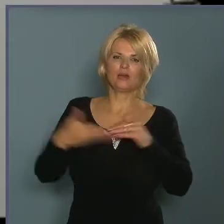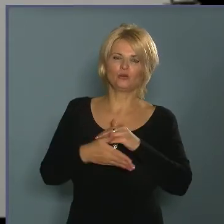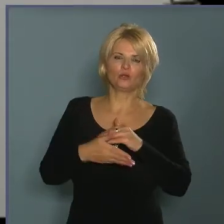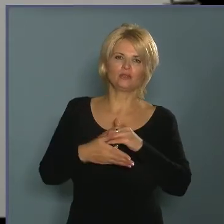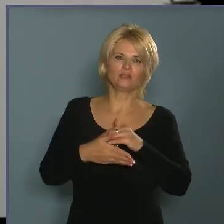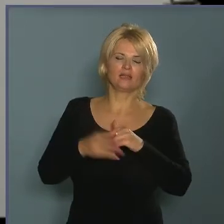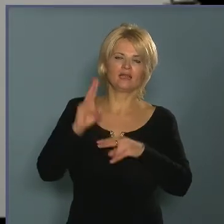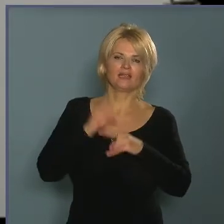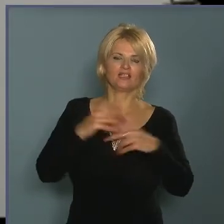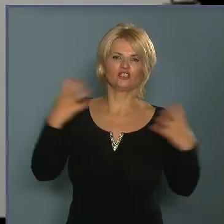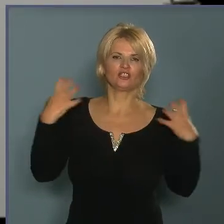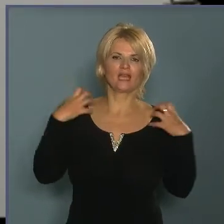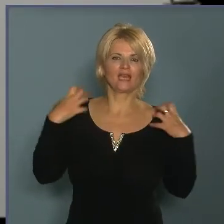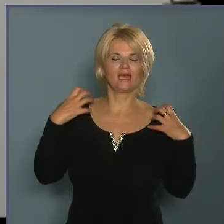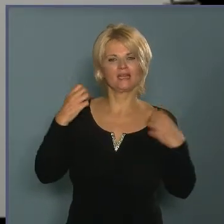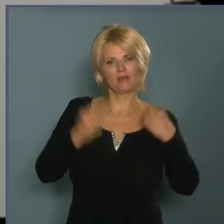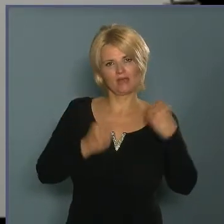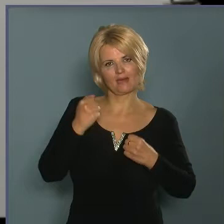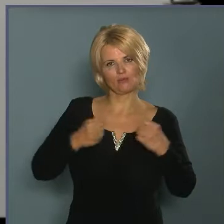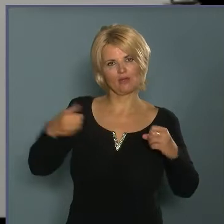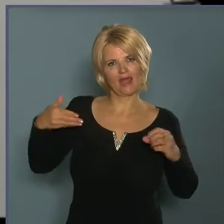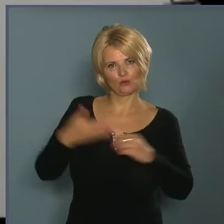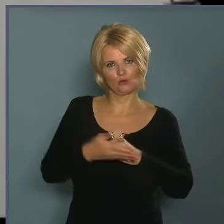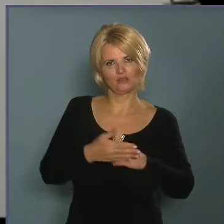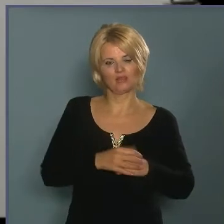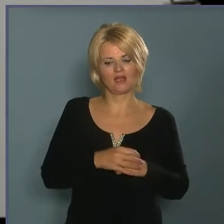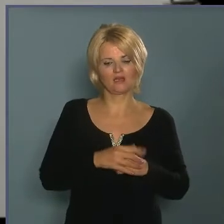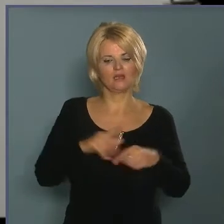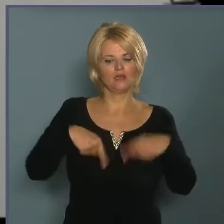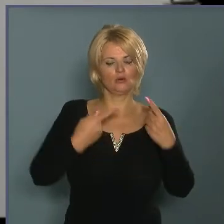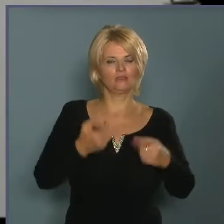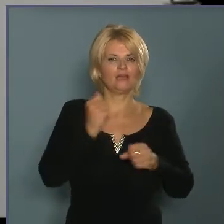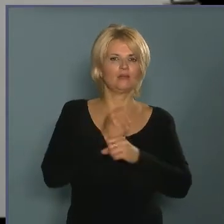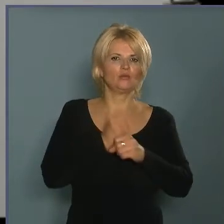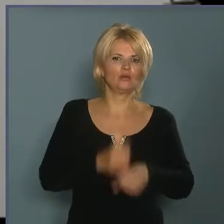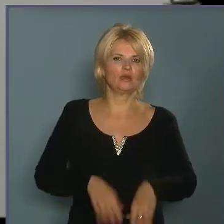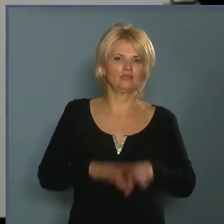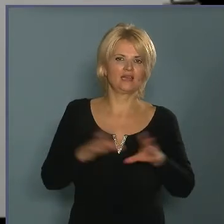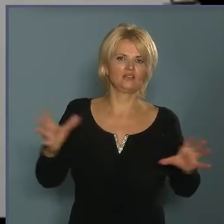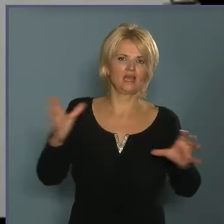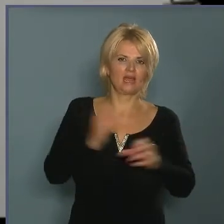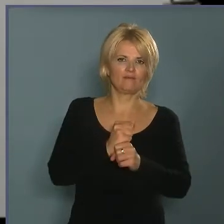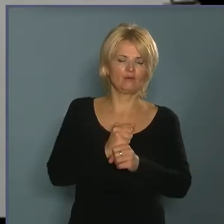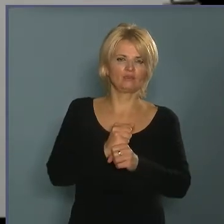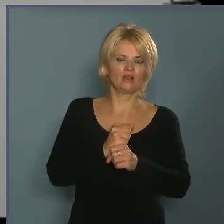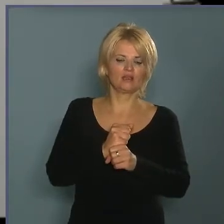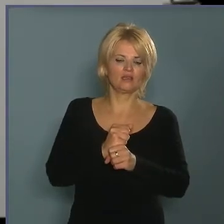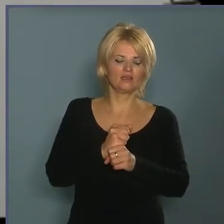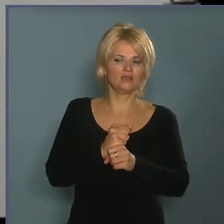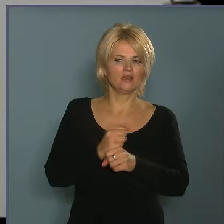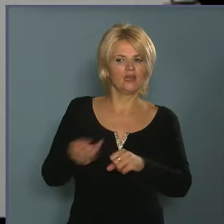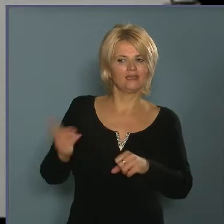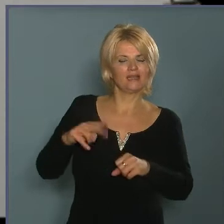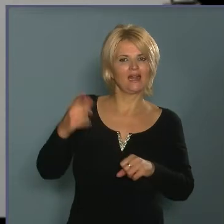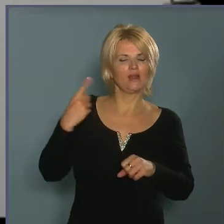kis tehergépjármű. Ezt követően a kollégáim pedig tényleg elfogták, és biztosítottak mindent. Mindkiderült,